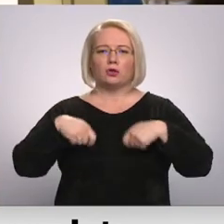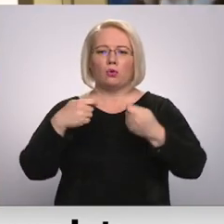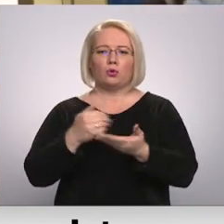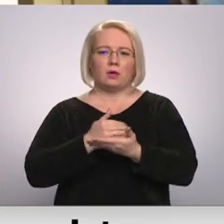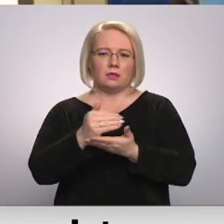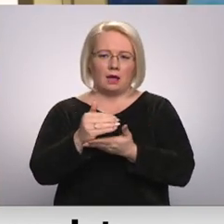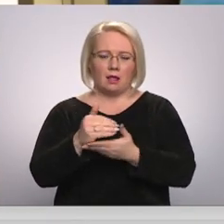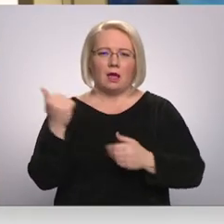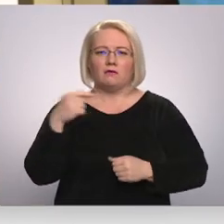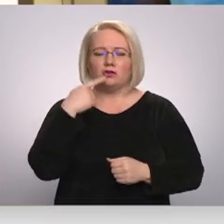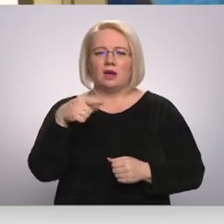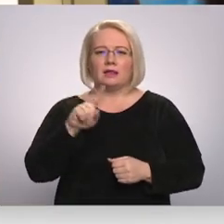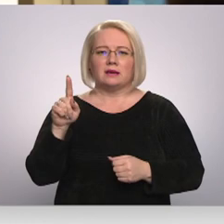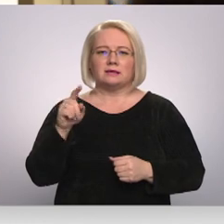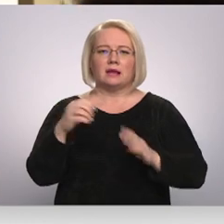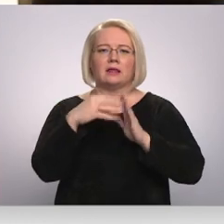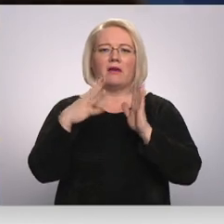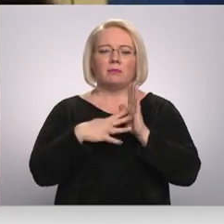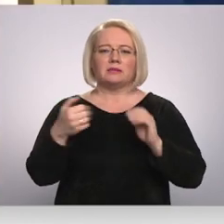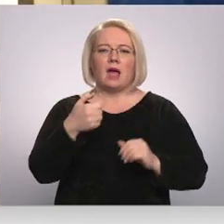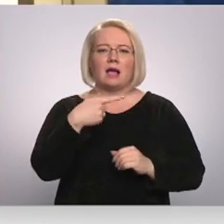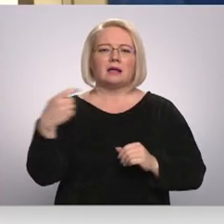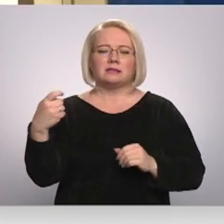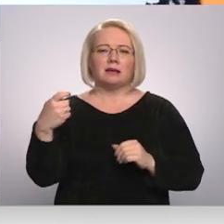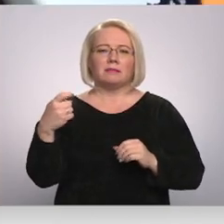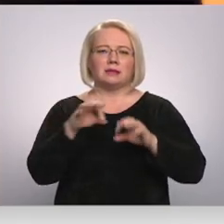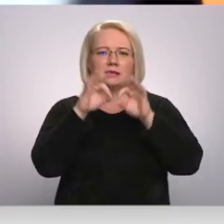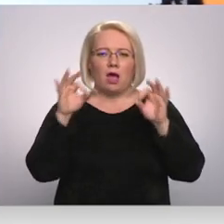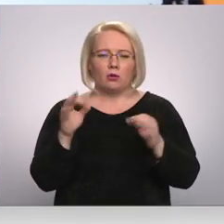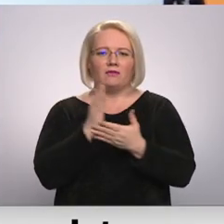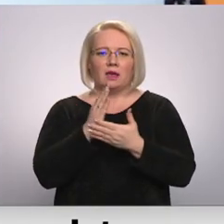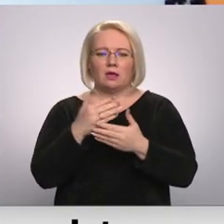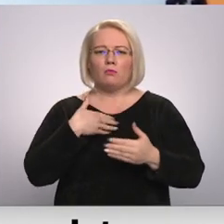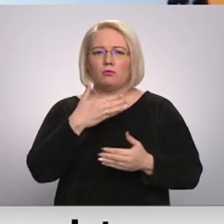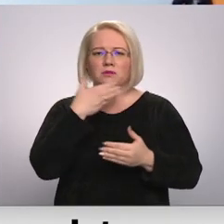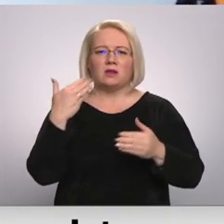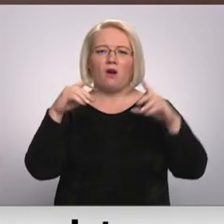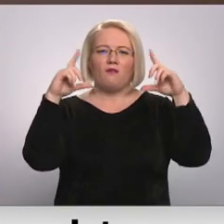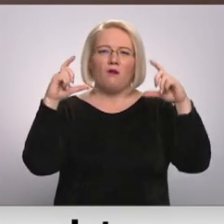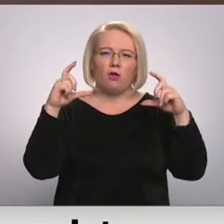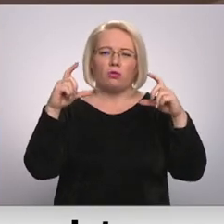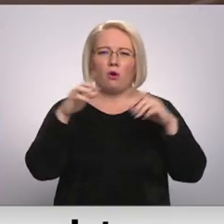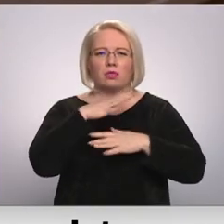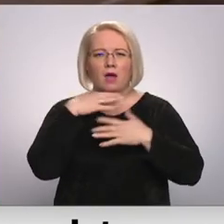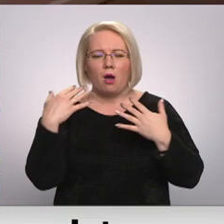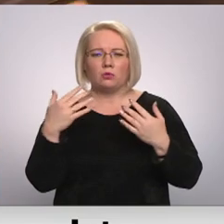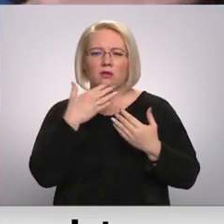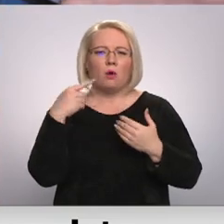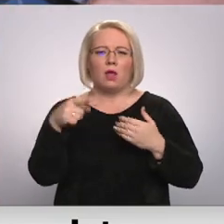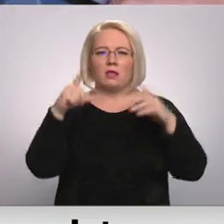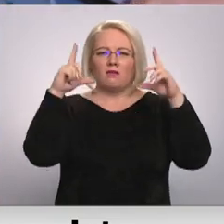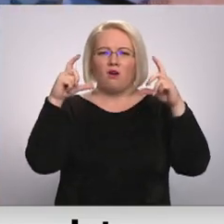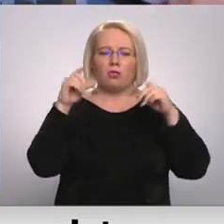Tas ir tomēr 90. gadsim, sākums, vīdas, beigas. Nav mums pieejam tādu foto, visur materiālu, nav tādu foto arhīvi.